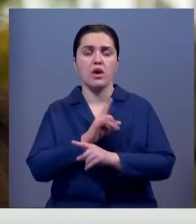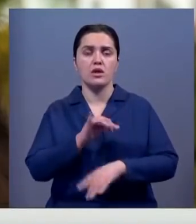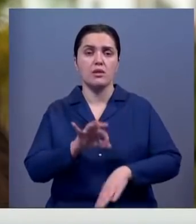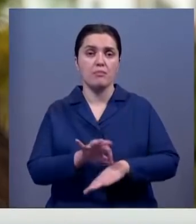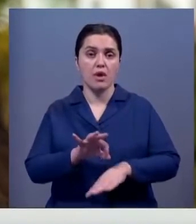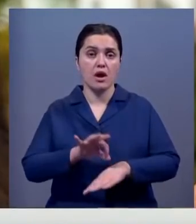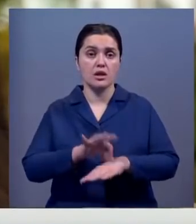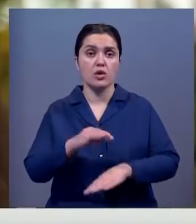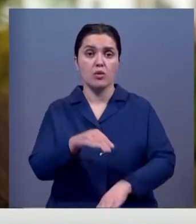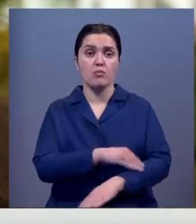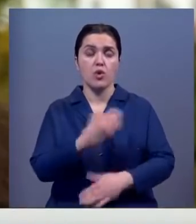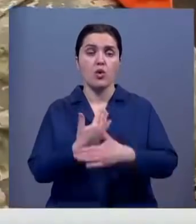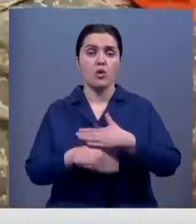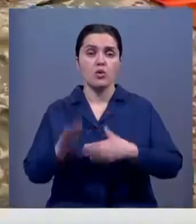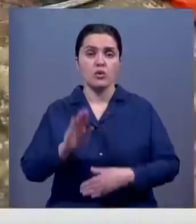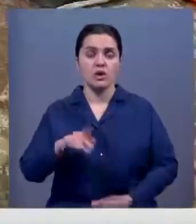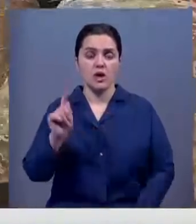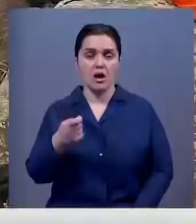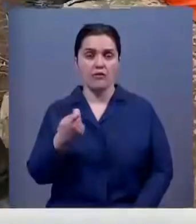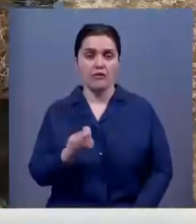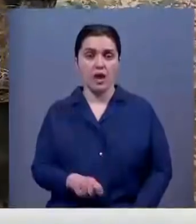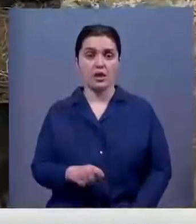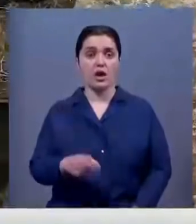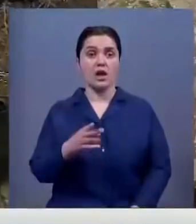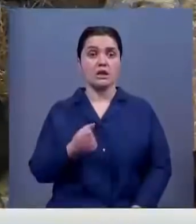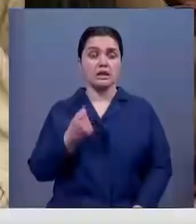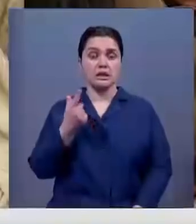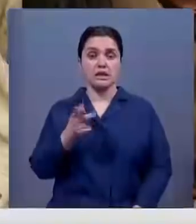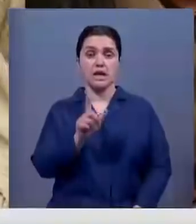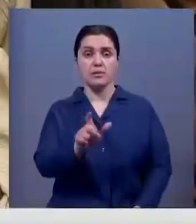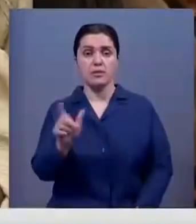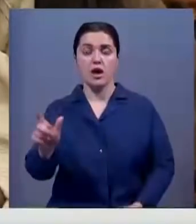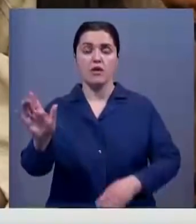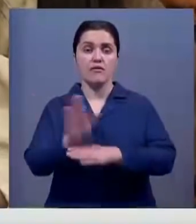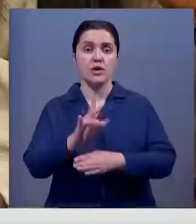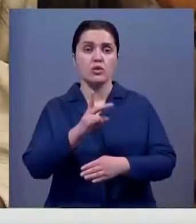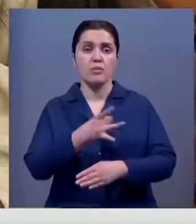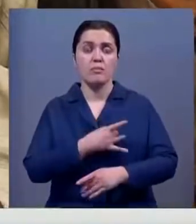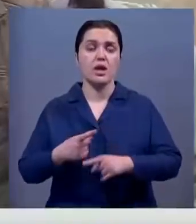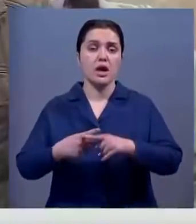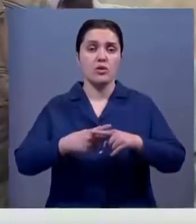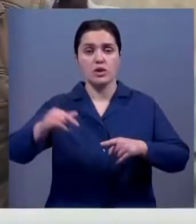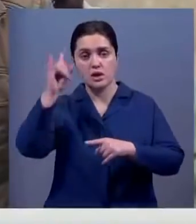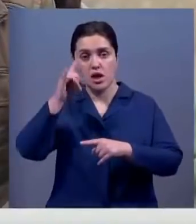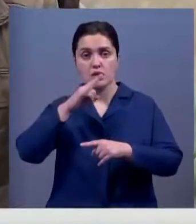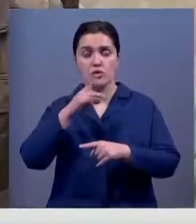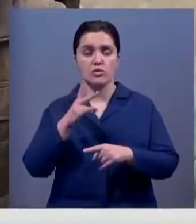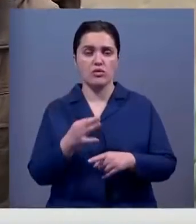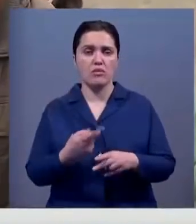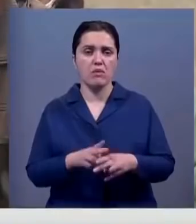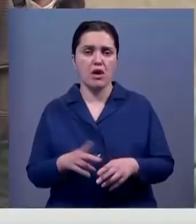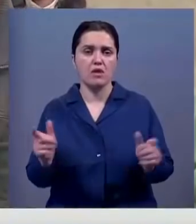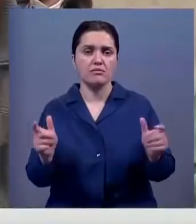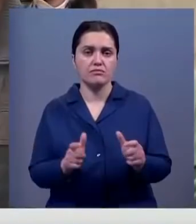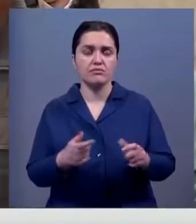Тем временем ее муж уходит на войну. По задумке, несколько эпизодов фильма должны были снять в Белоруссии и Казахстане. Но ковид подпортил